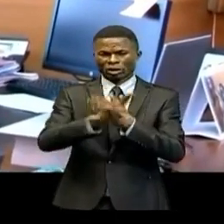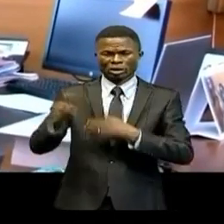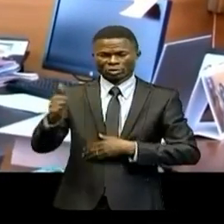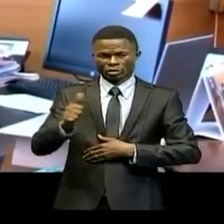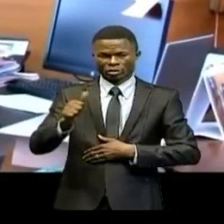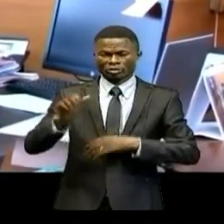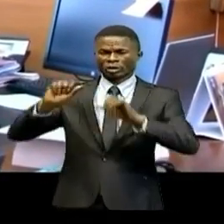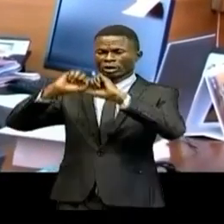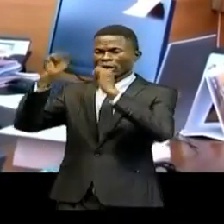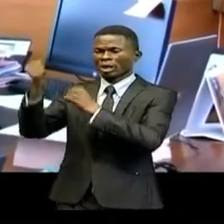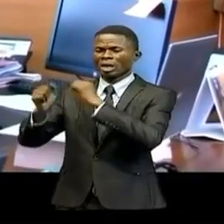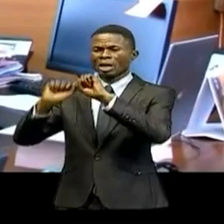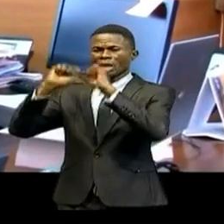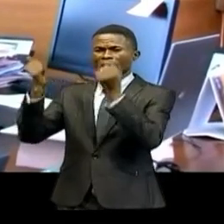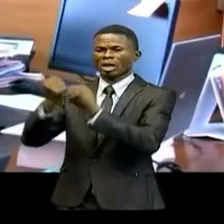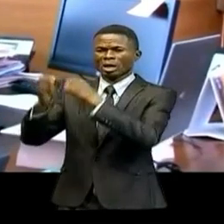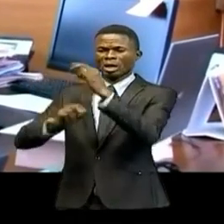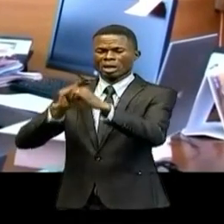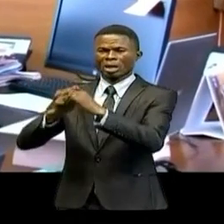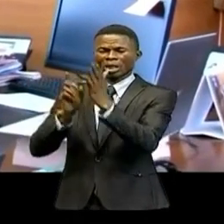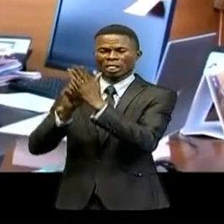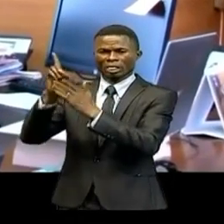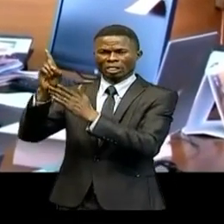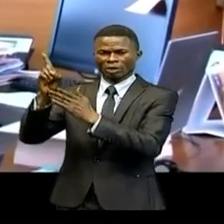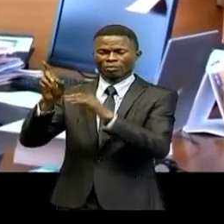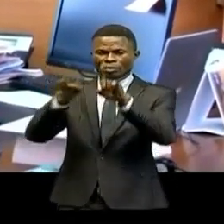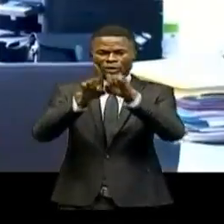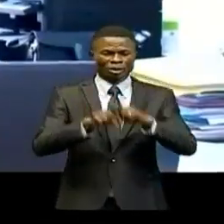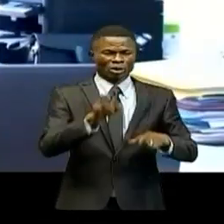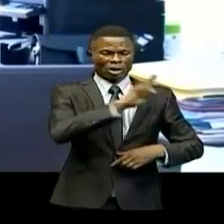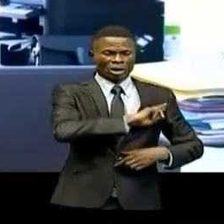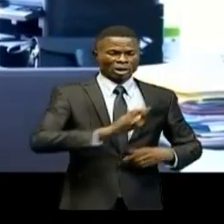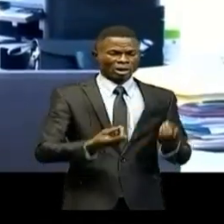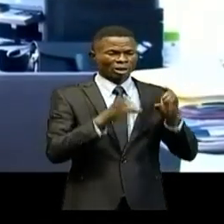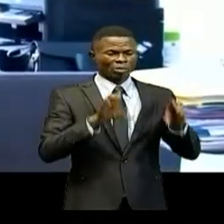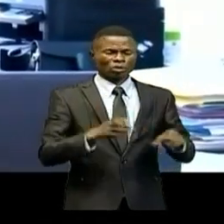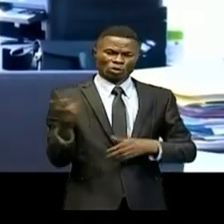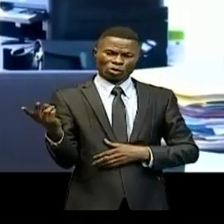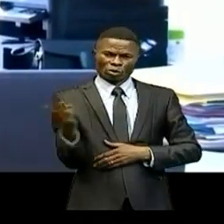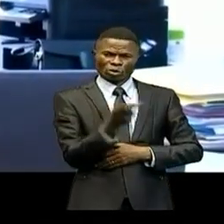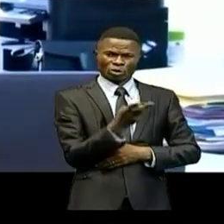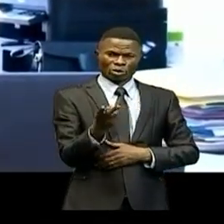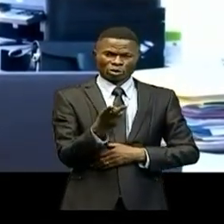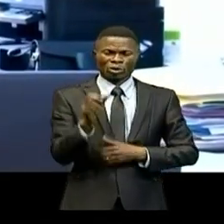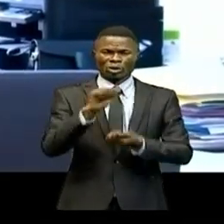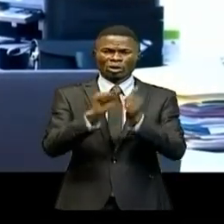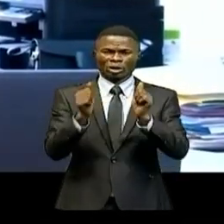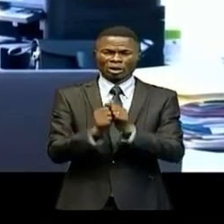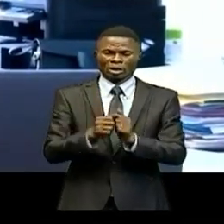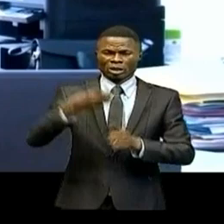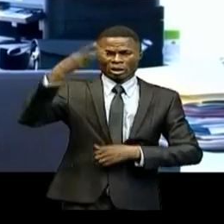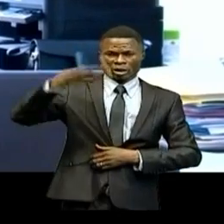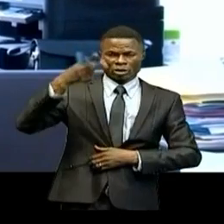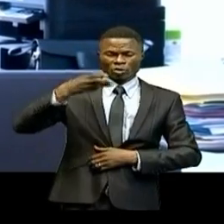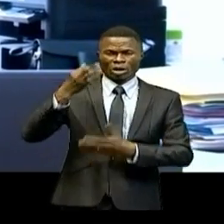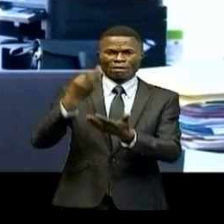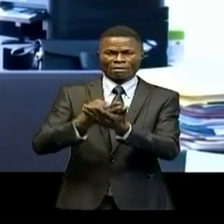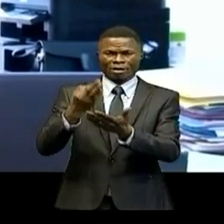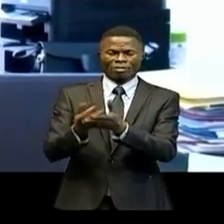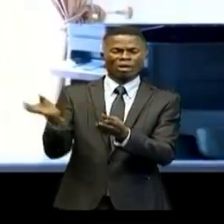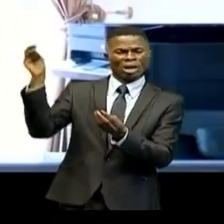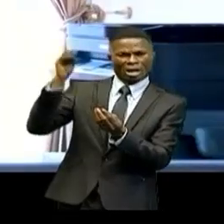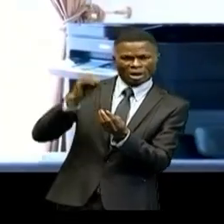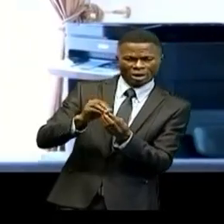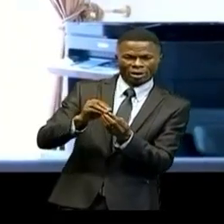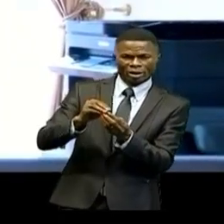l'Association internationale de développement et la République démocratique du Congo au titre du troisième financement additionnel